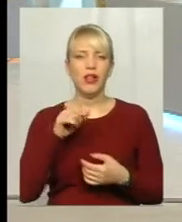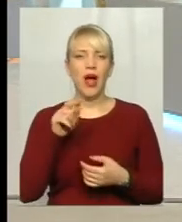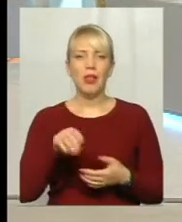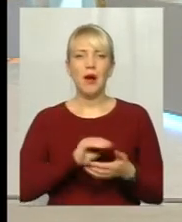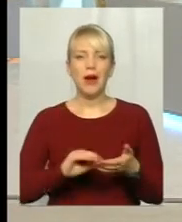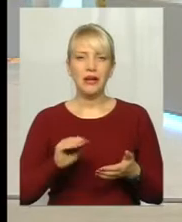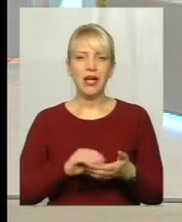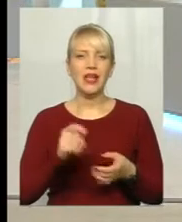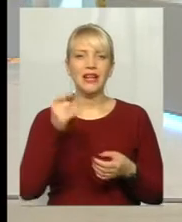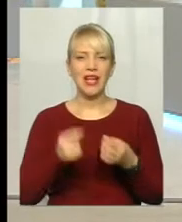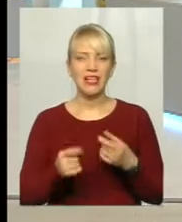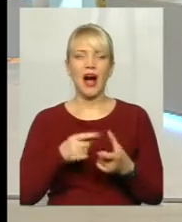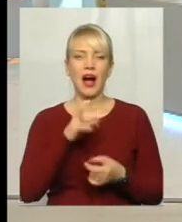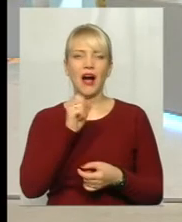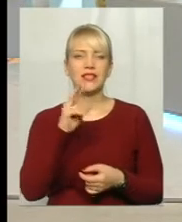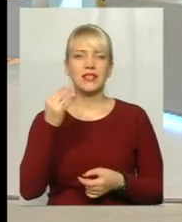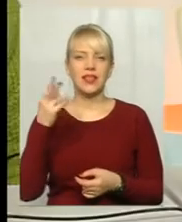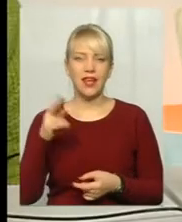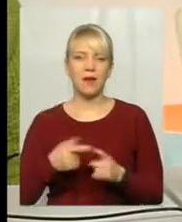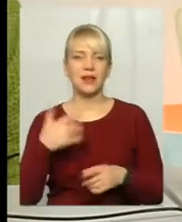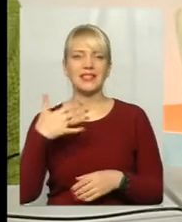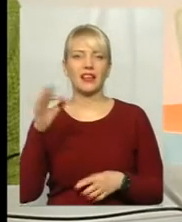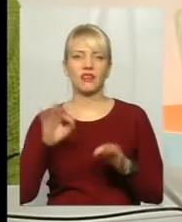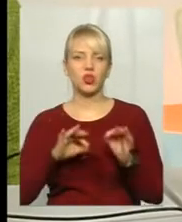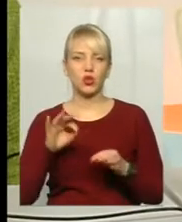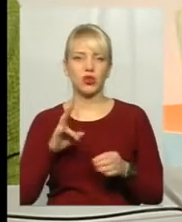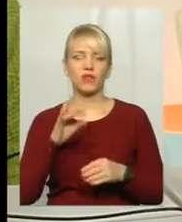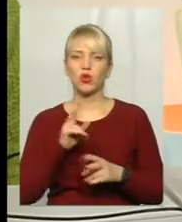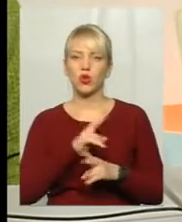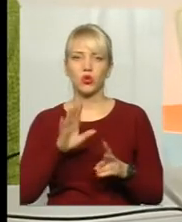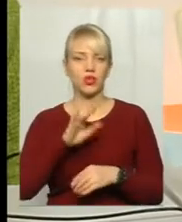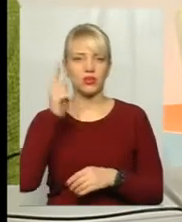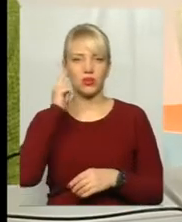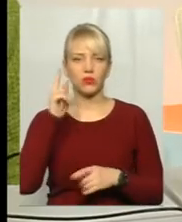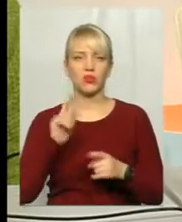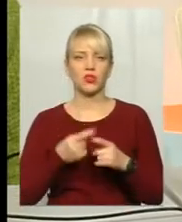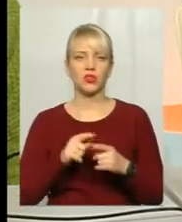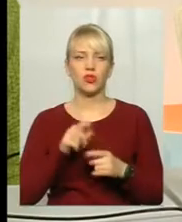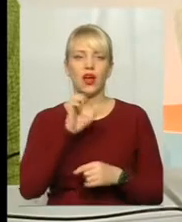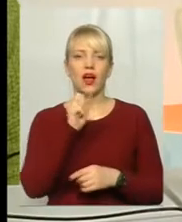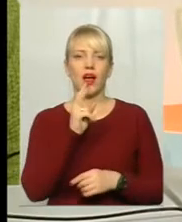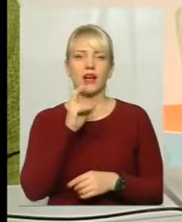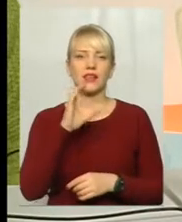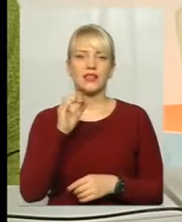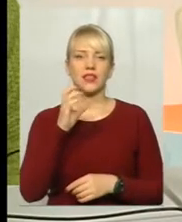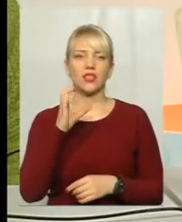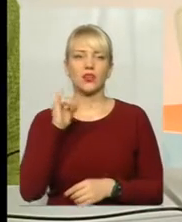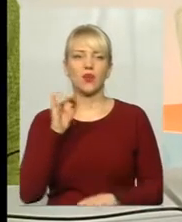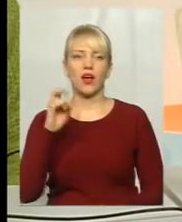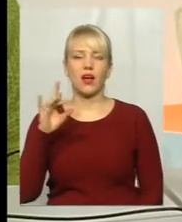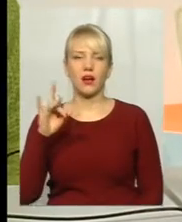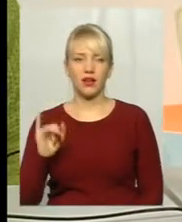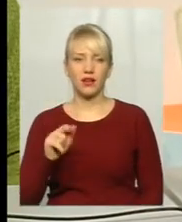написано знижка або акція 50%. Але ніхто не задумується, що на аксесуари дані продавці